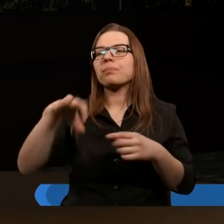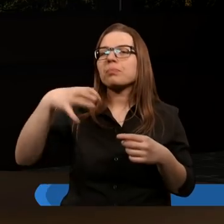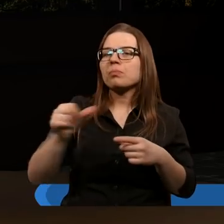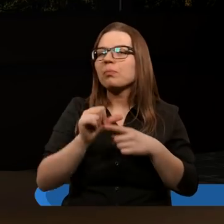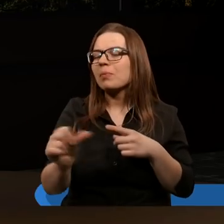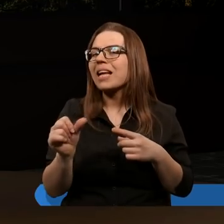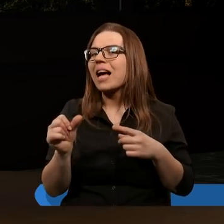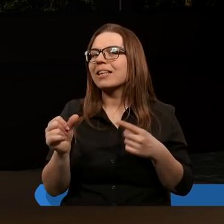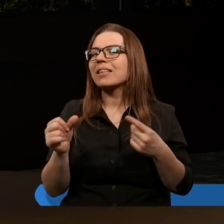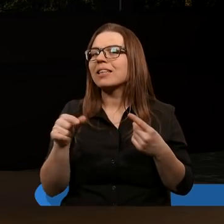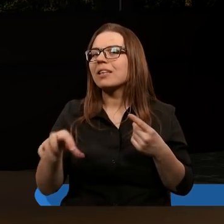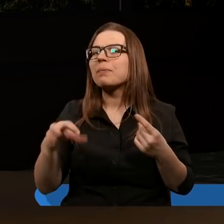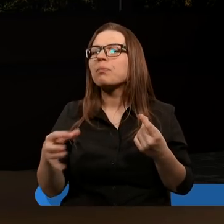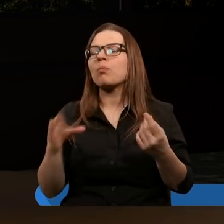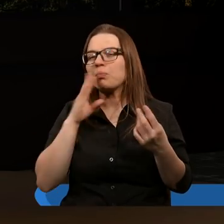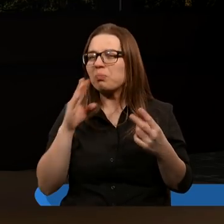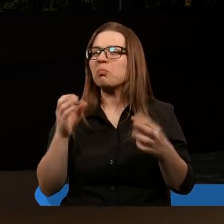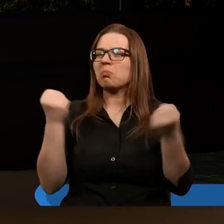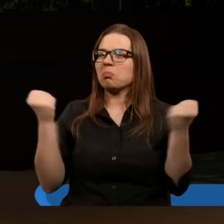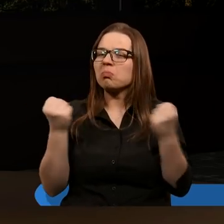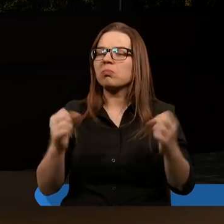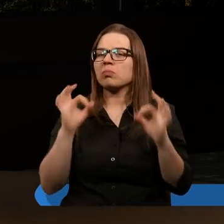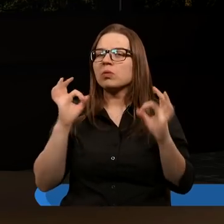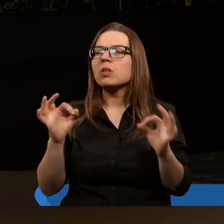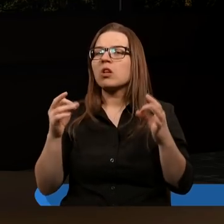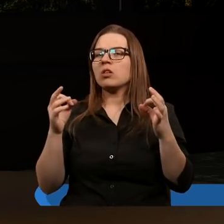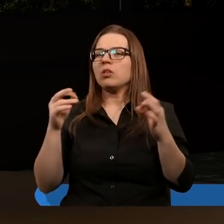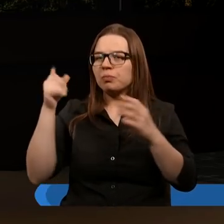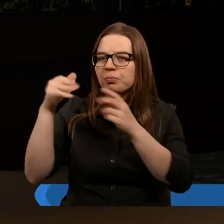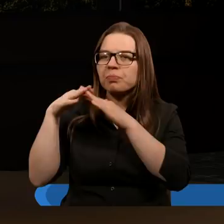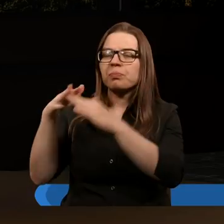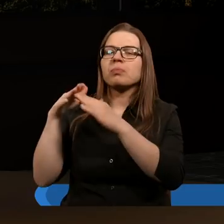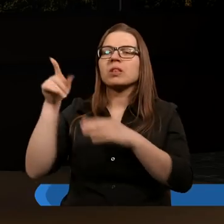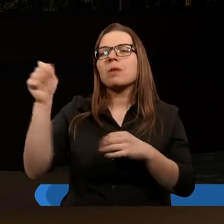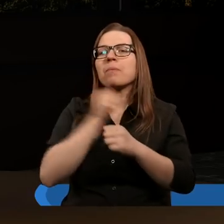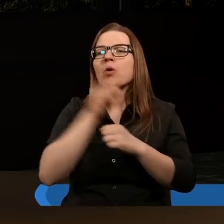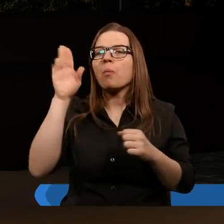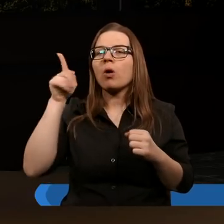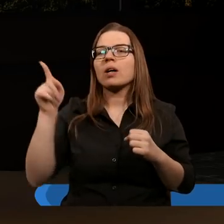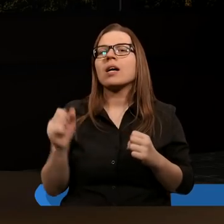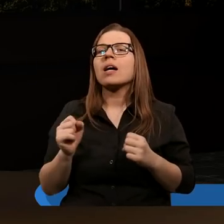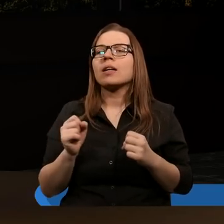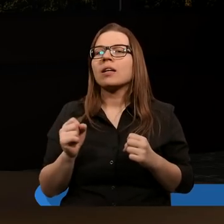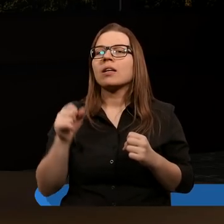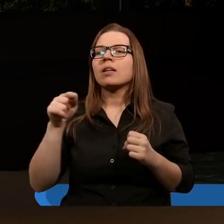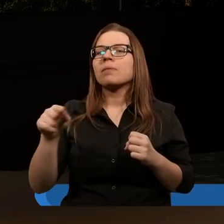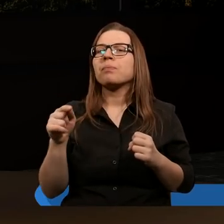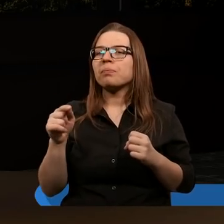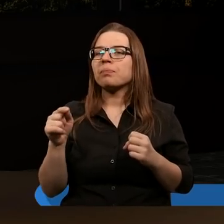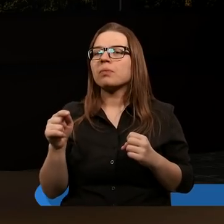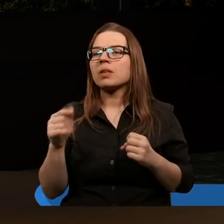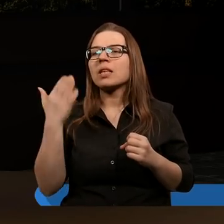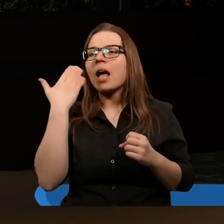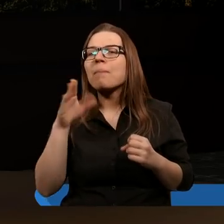jest takim zborem oddanym, wiernym. On owszem porzucił pierwszą miłość. Ale to jest ten taki, bym powiedziała,